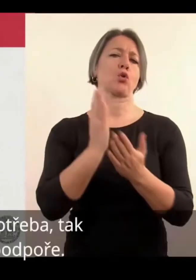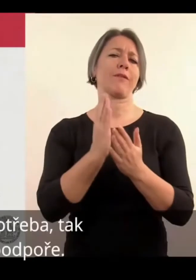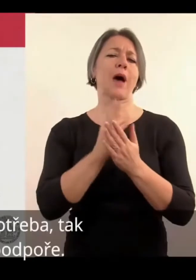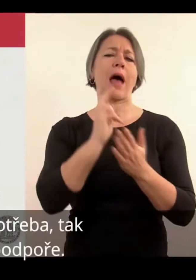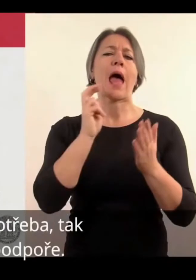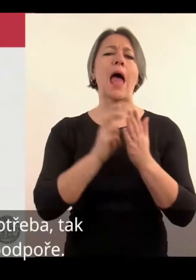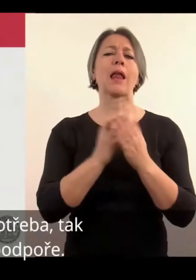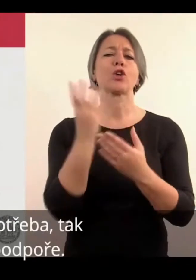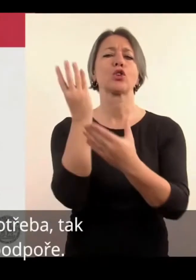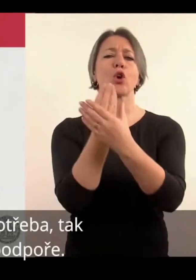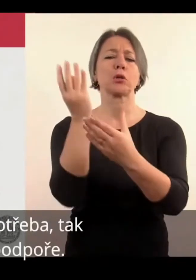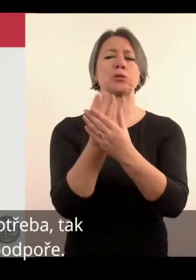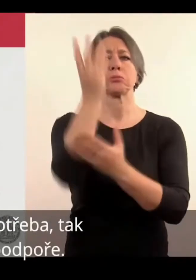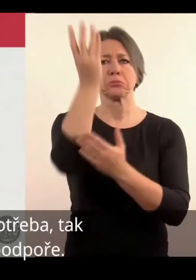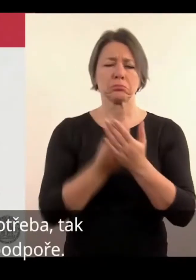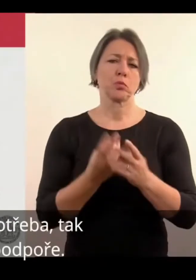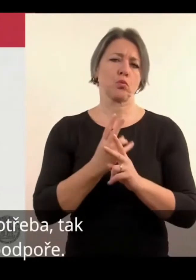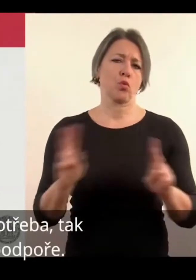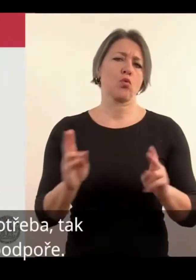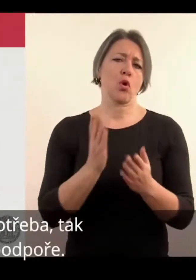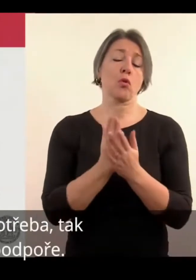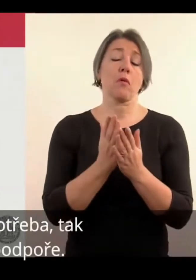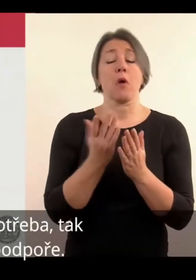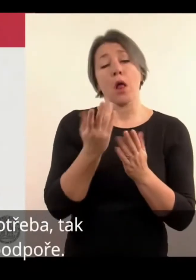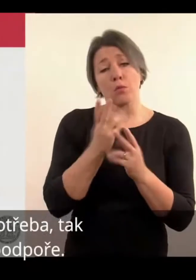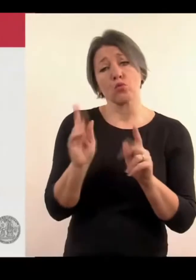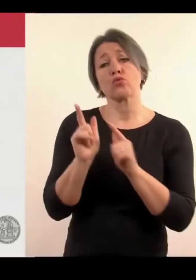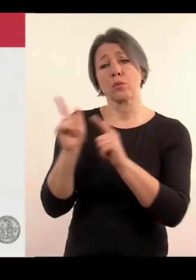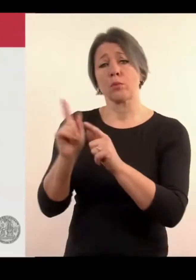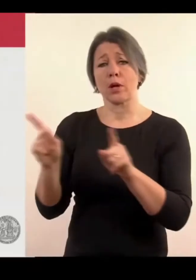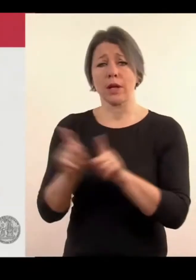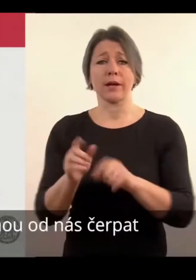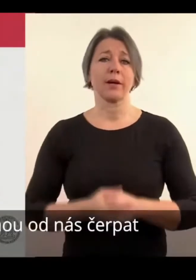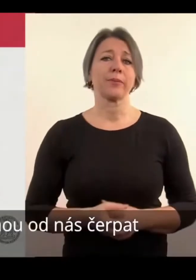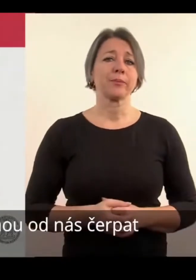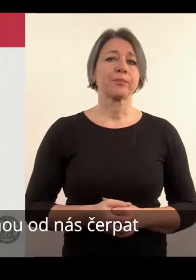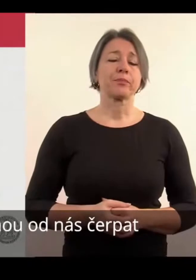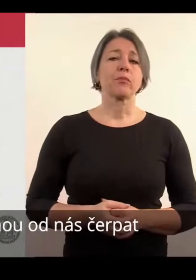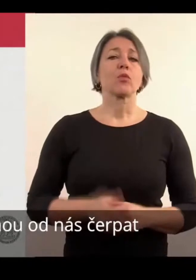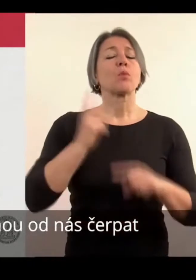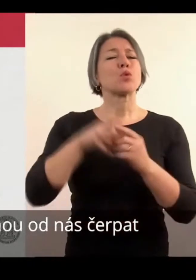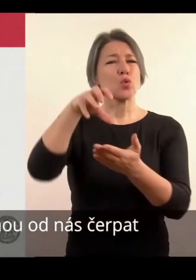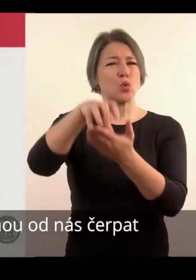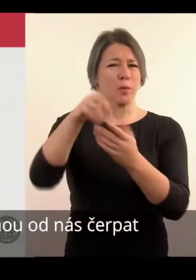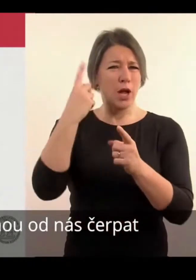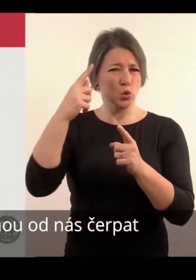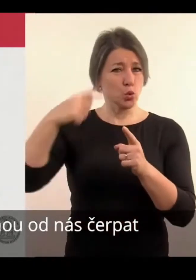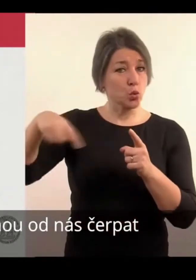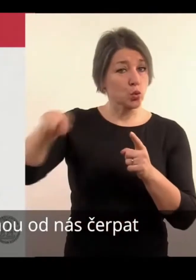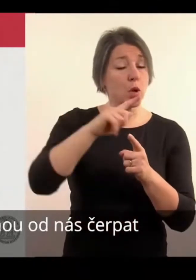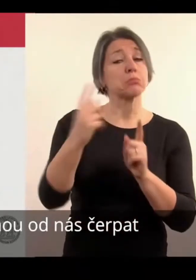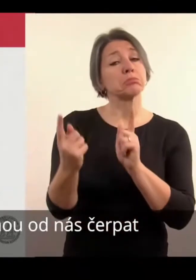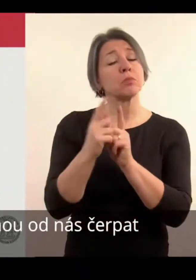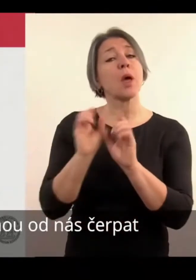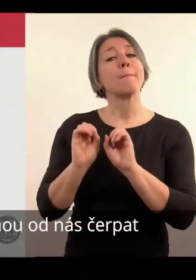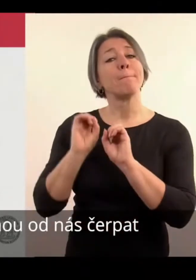kdyby toho potřeba, tak je možné se domůžit na nějaké nevýhodněné. Studenti ekonomických nevýhodnění mohou od nás